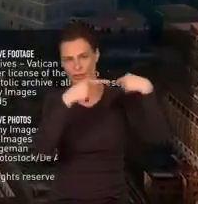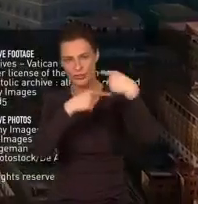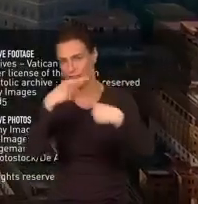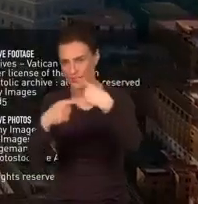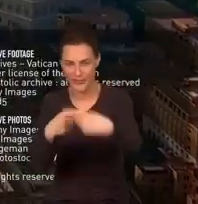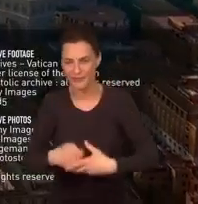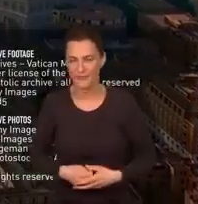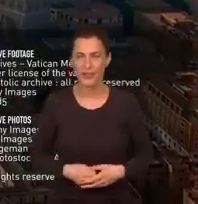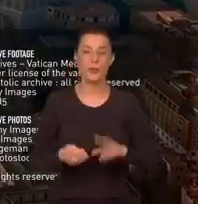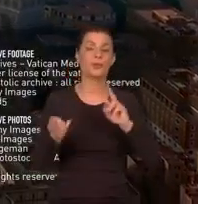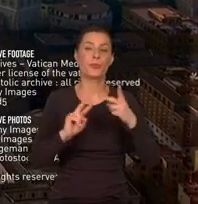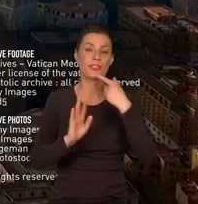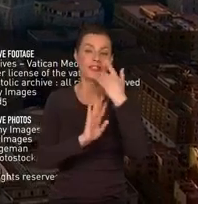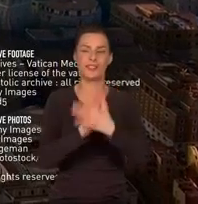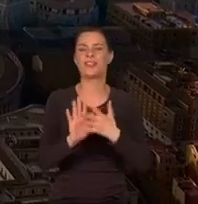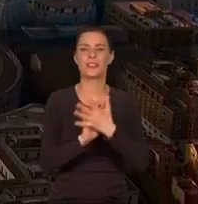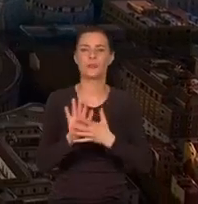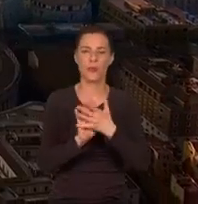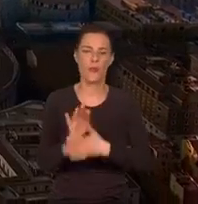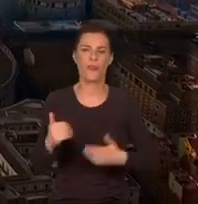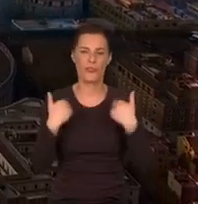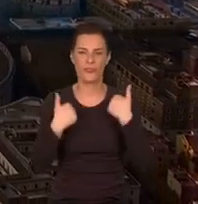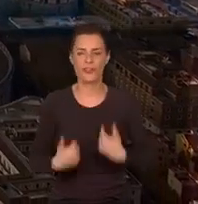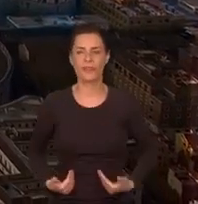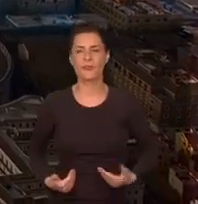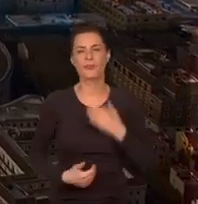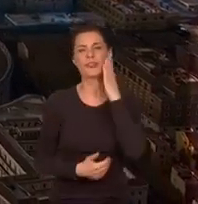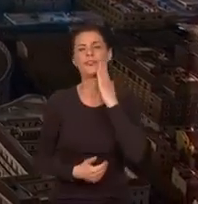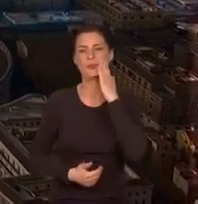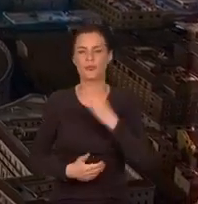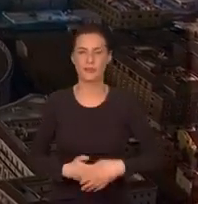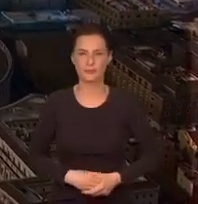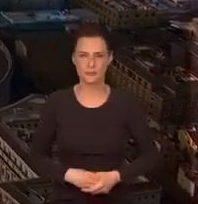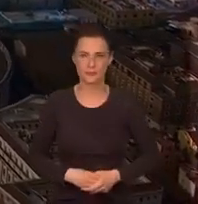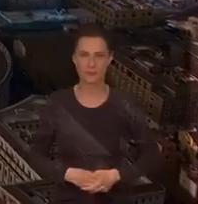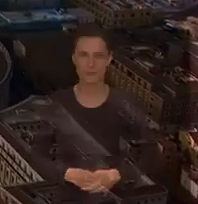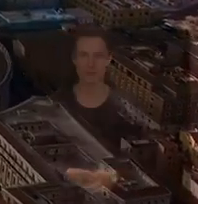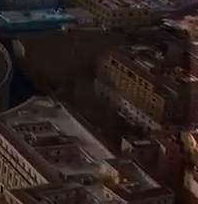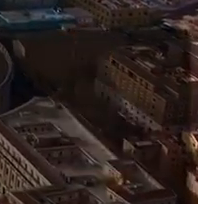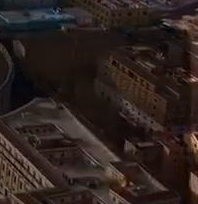Wersja Polska, Kanal Plus. Tekst Paul Linda Wosińska. Czytał Paweł Straszybski.